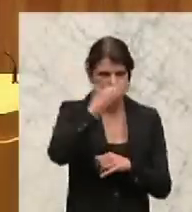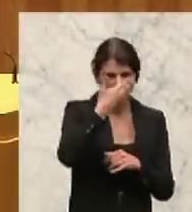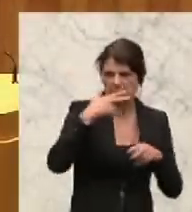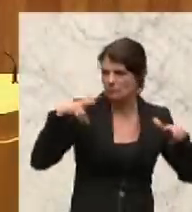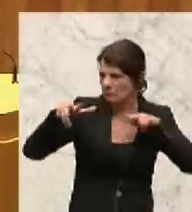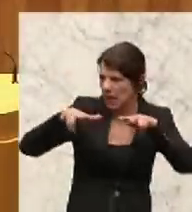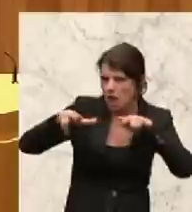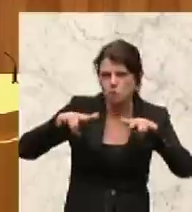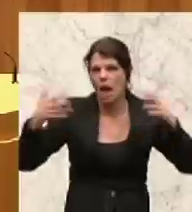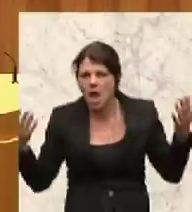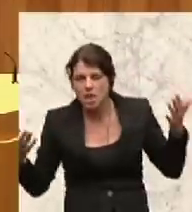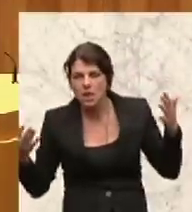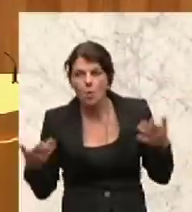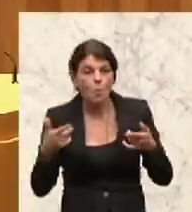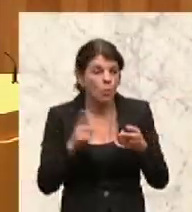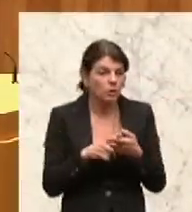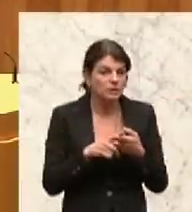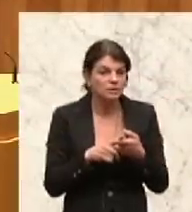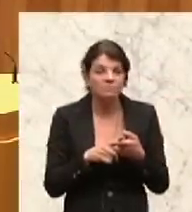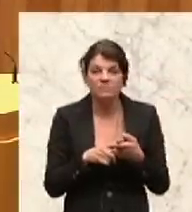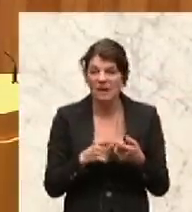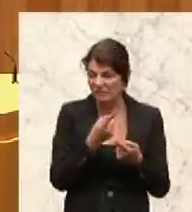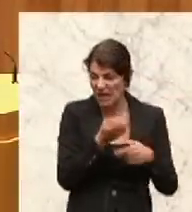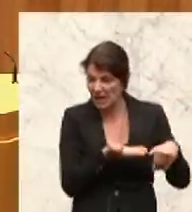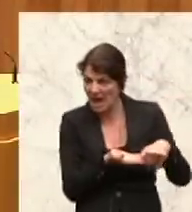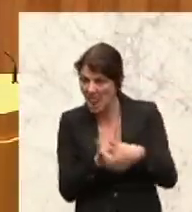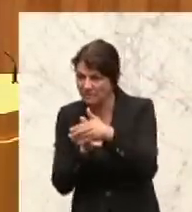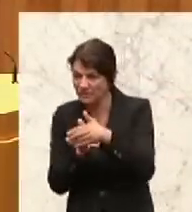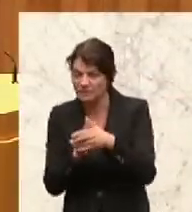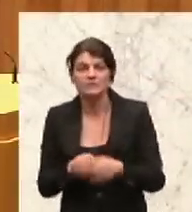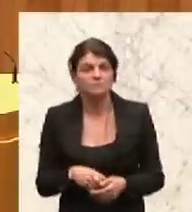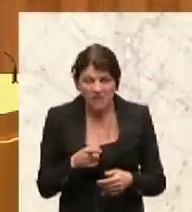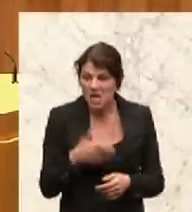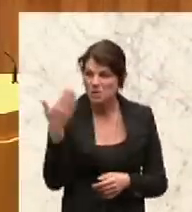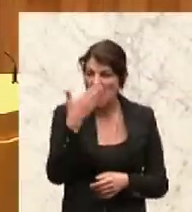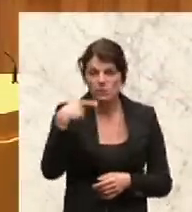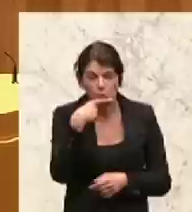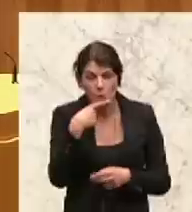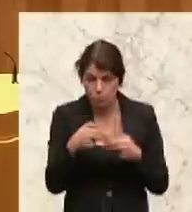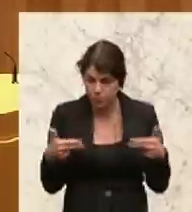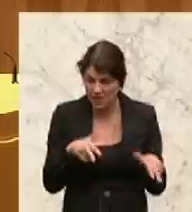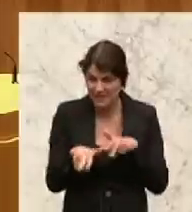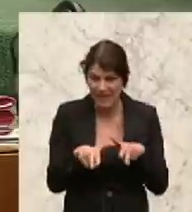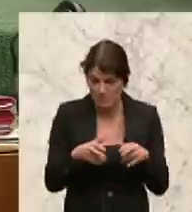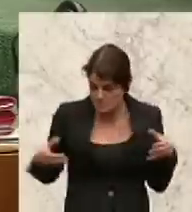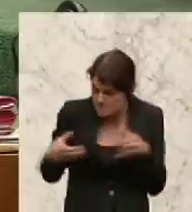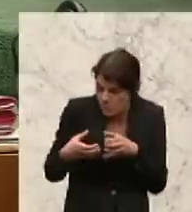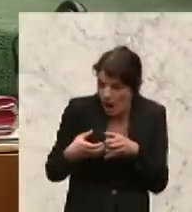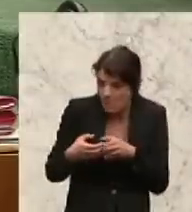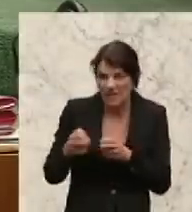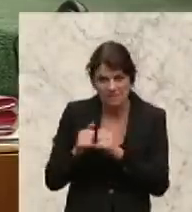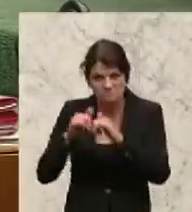unter Tateinheit einer rot-schwarzen Bundesregierung, die das Ganze jetzt noch